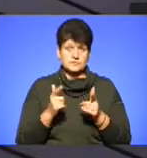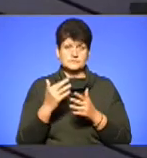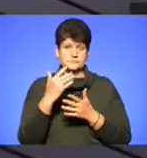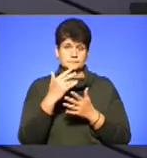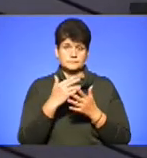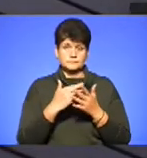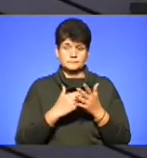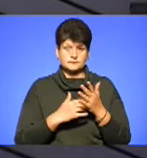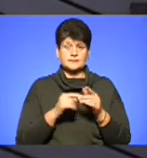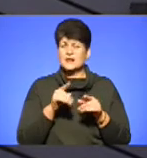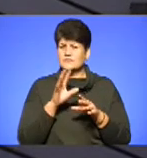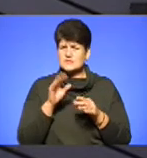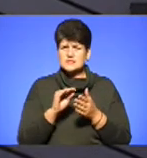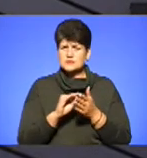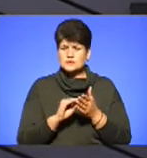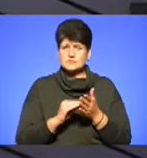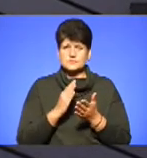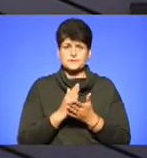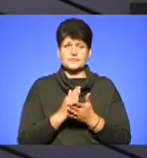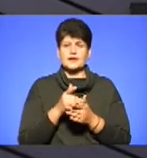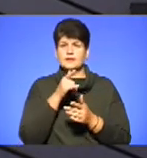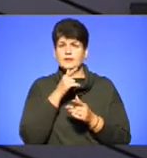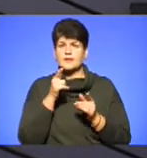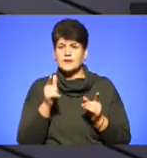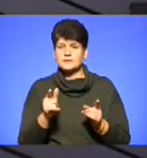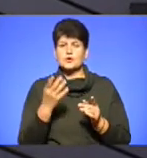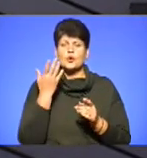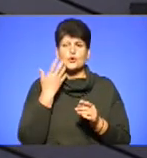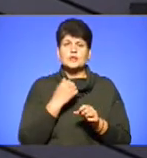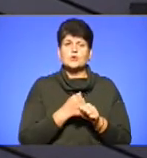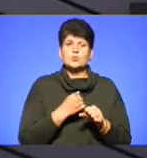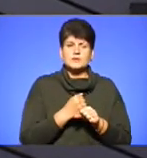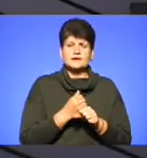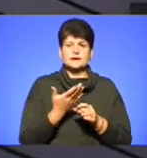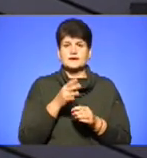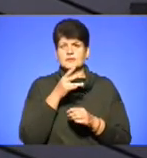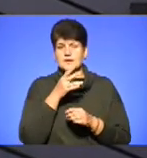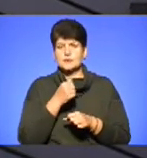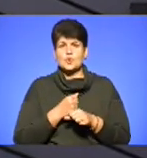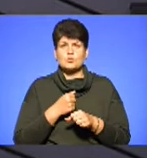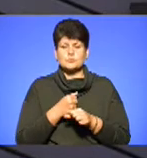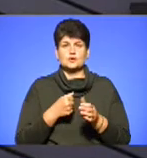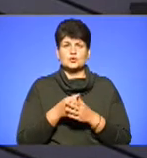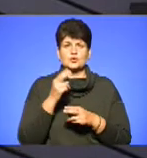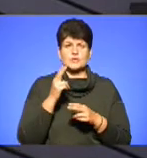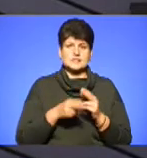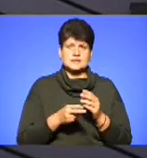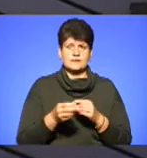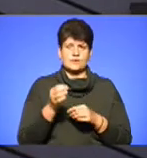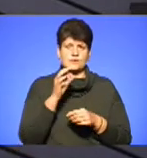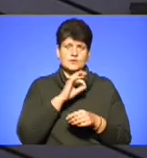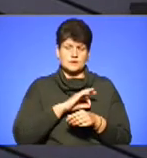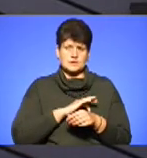пестицій і органікатів, там є все розписано. Які сроки, коли робити, які сроки обробітку до кінцевого споживання,